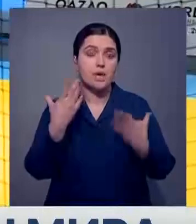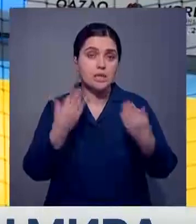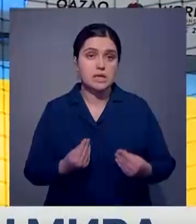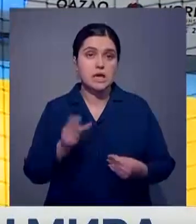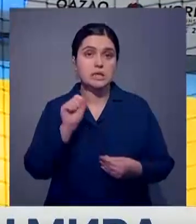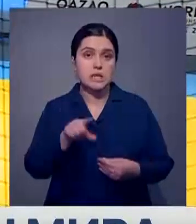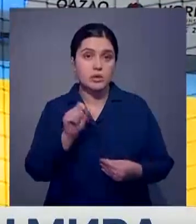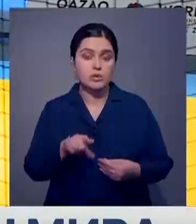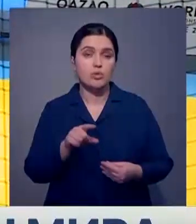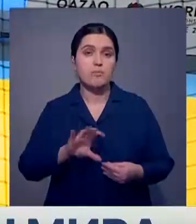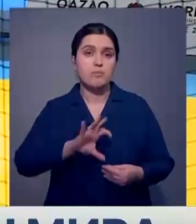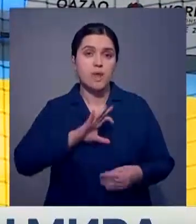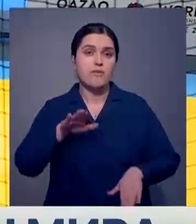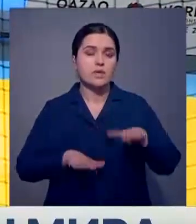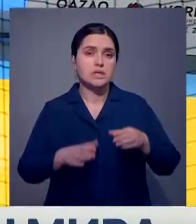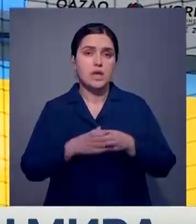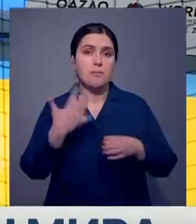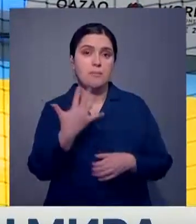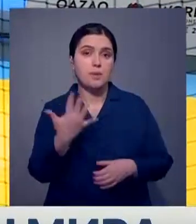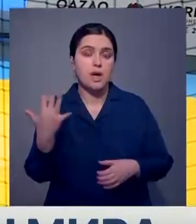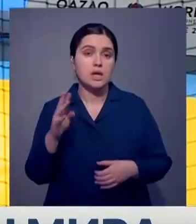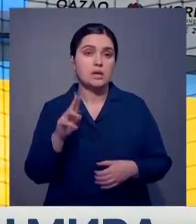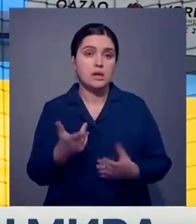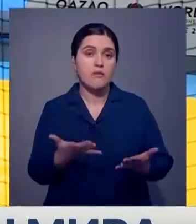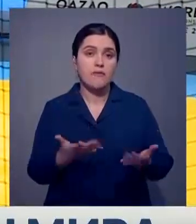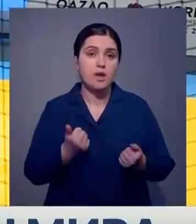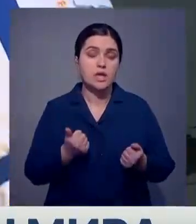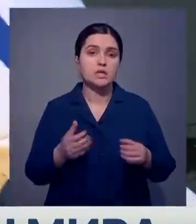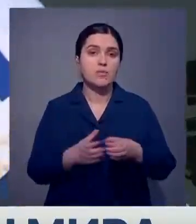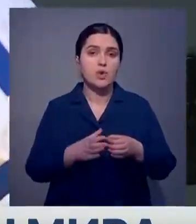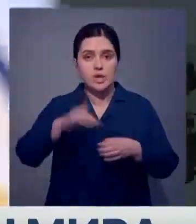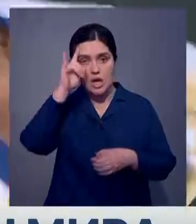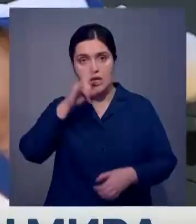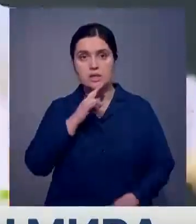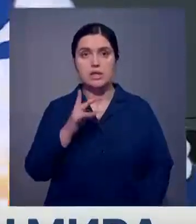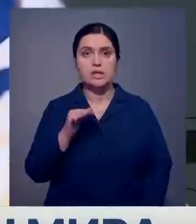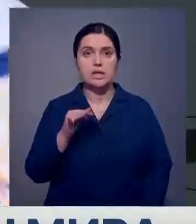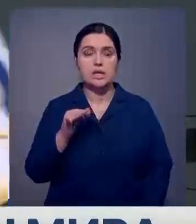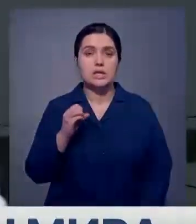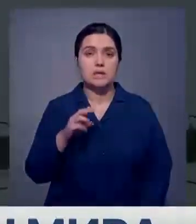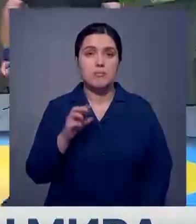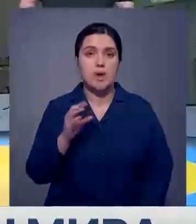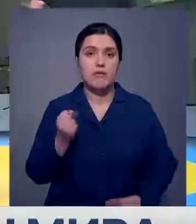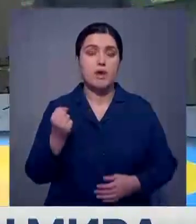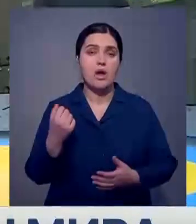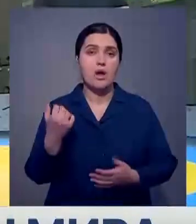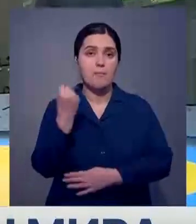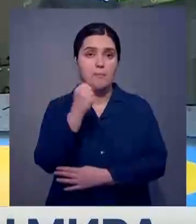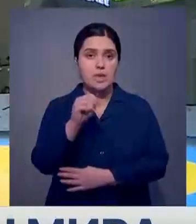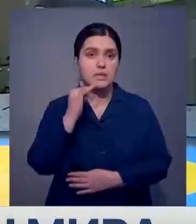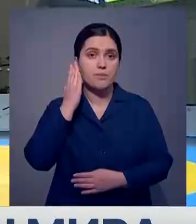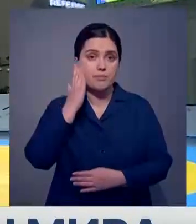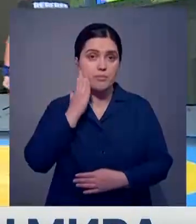весовой категории 55 кг завоевал представитель сборной Казахстана Даурет Ниедбаев, победив борца из Монголии